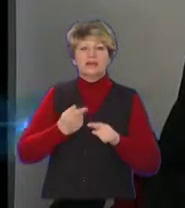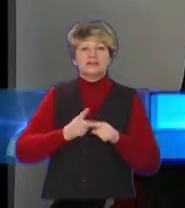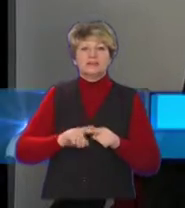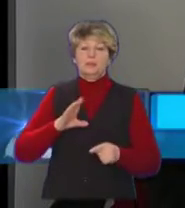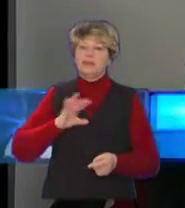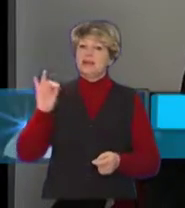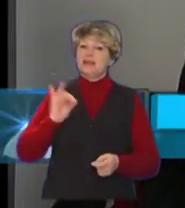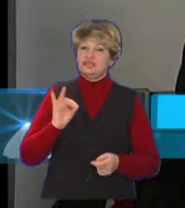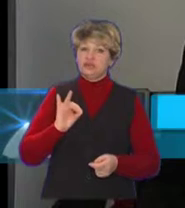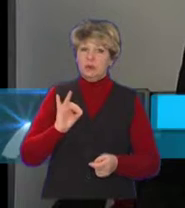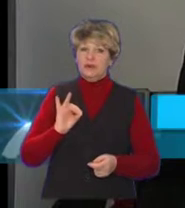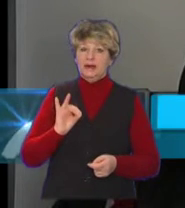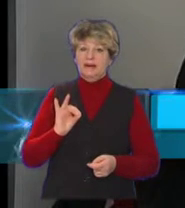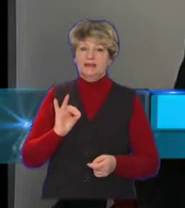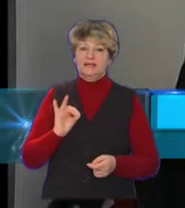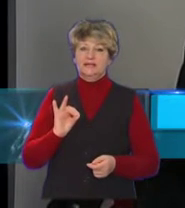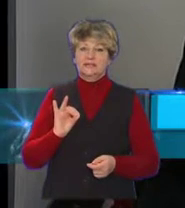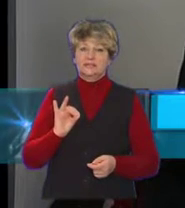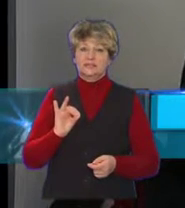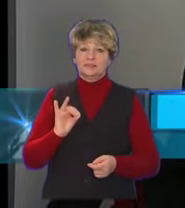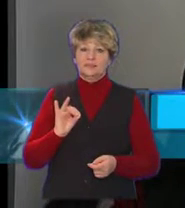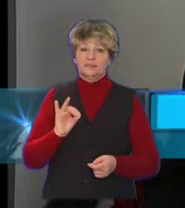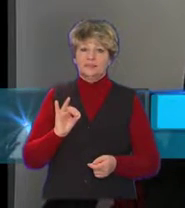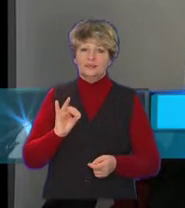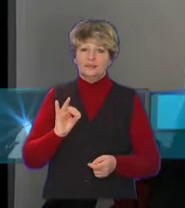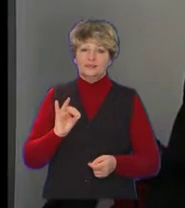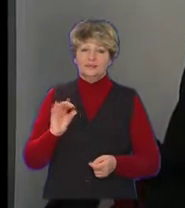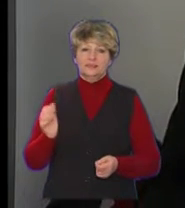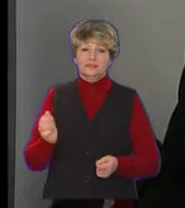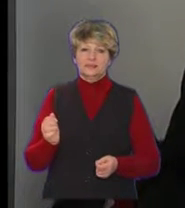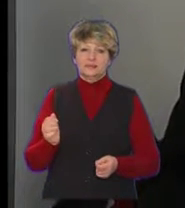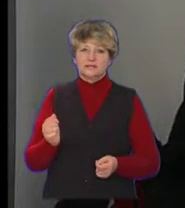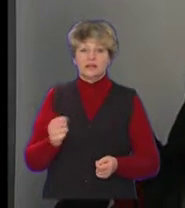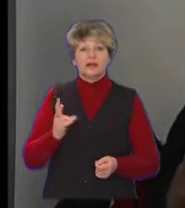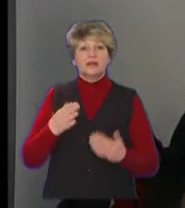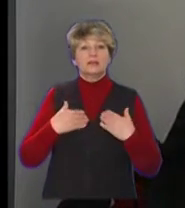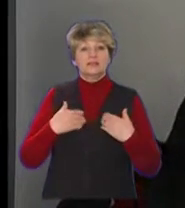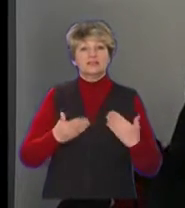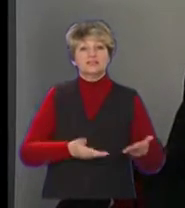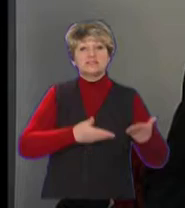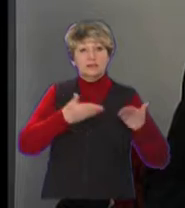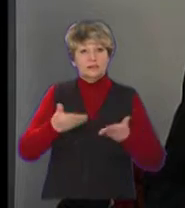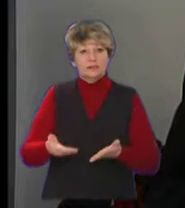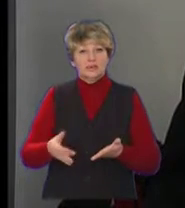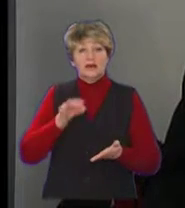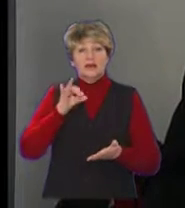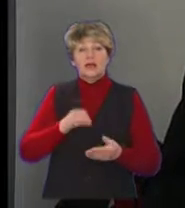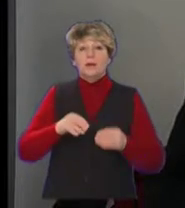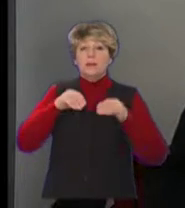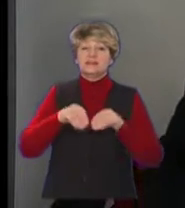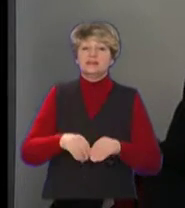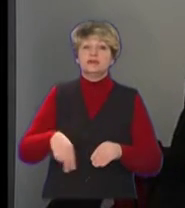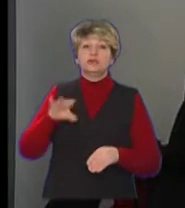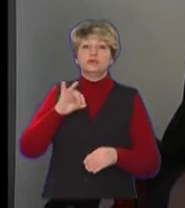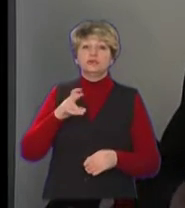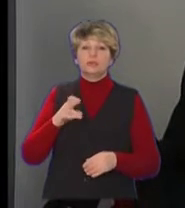Була історія у нас, що приїжджав Юрій Андрухович до нашого міста, на наше запрошення, і посадили у нас Дуб